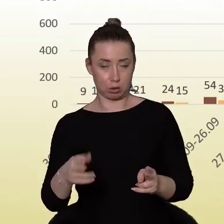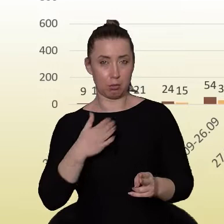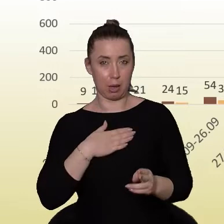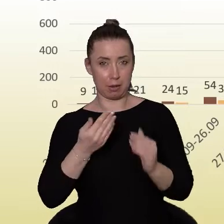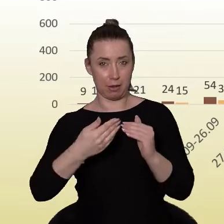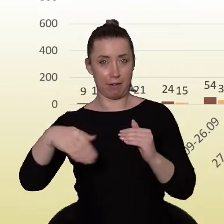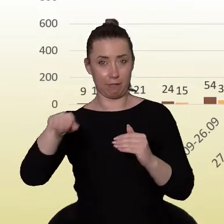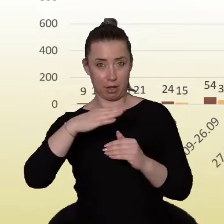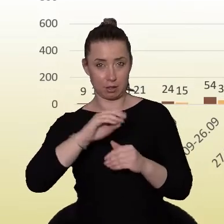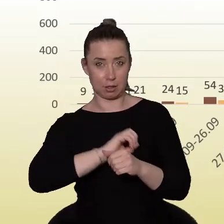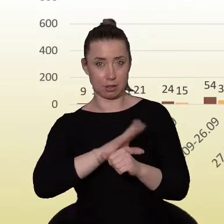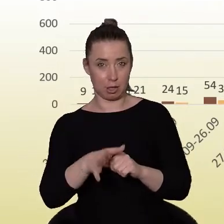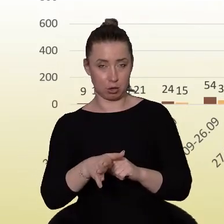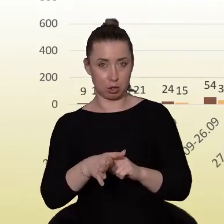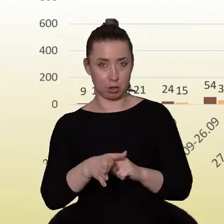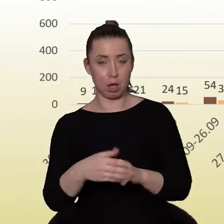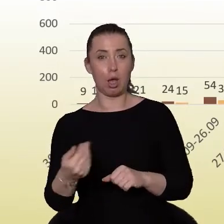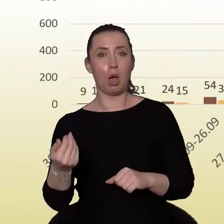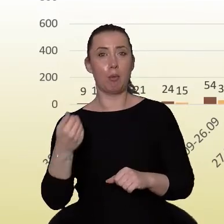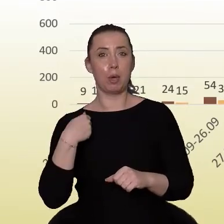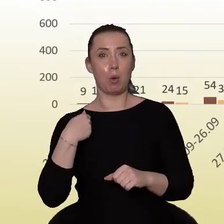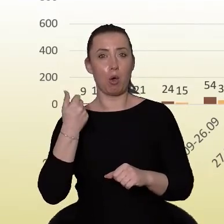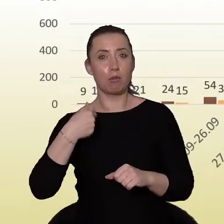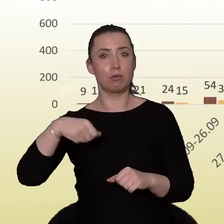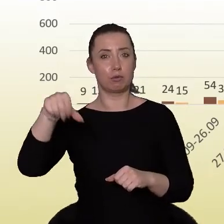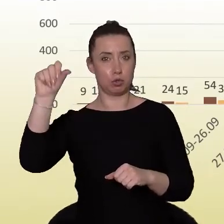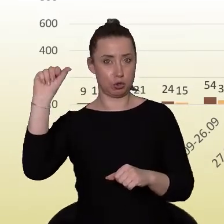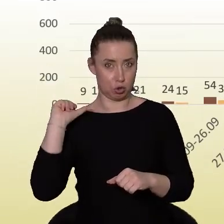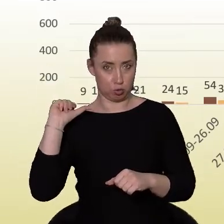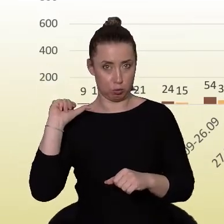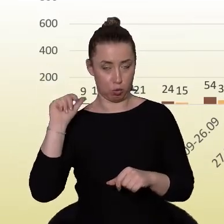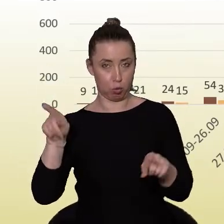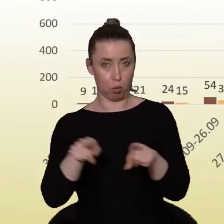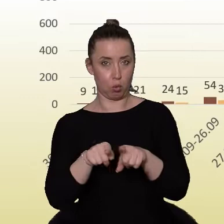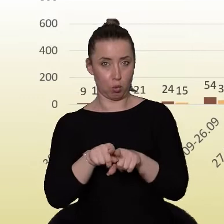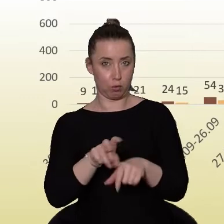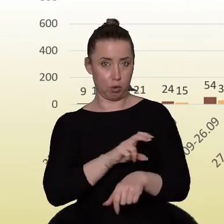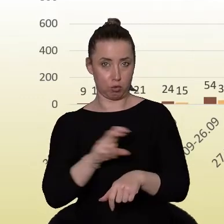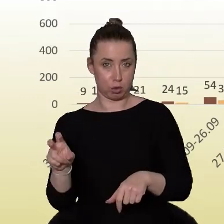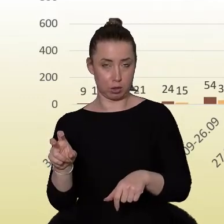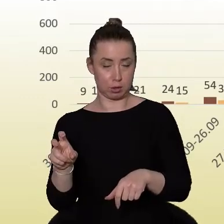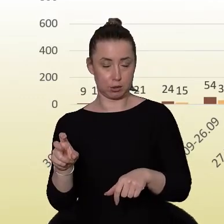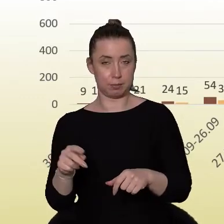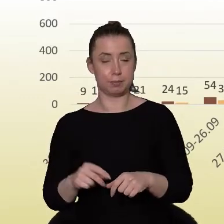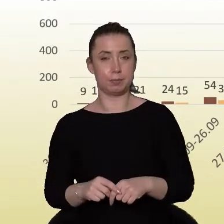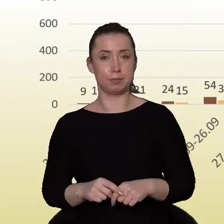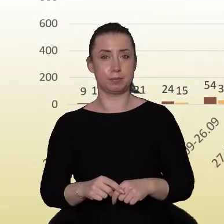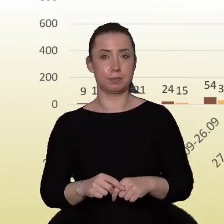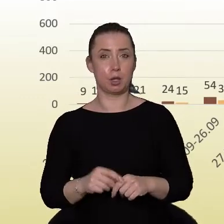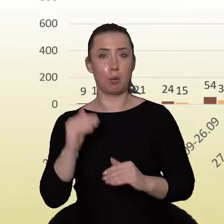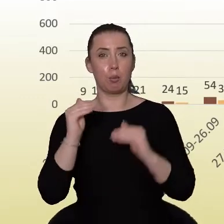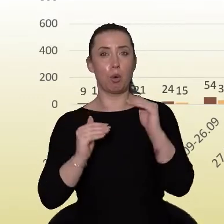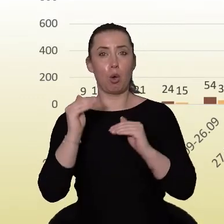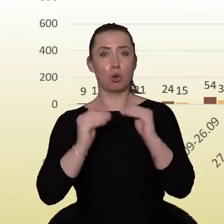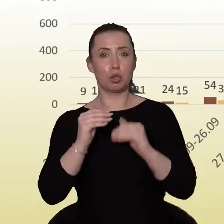więcej niż było w bardzo trudnym jesiennym okresie 2020 roku. Poziom